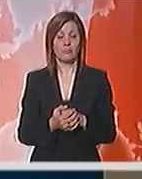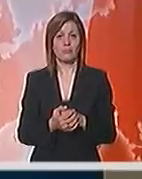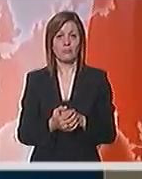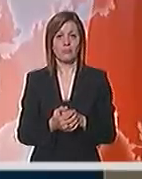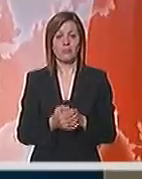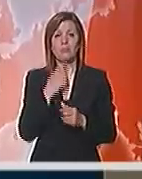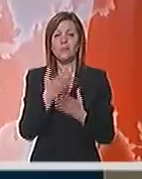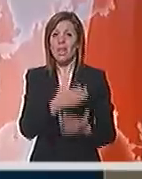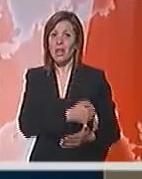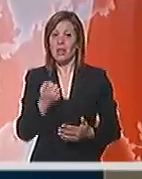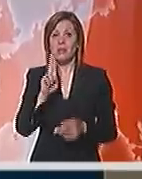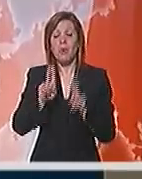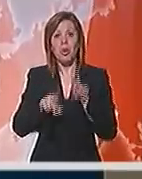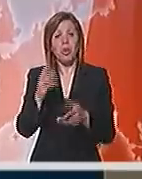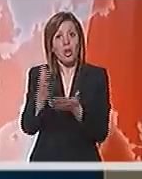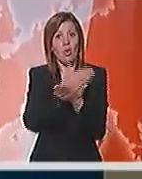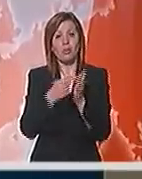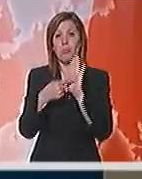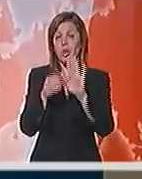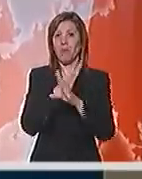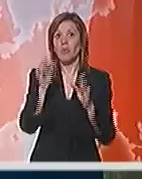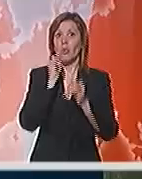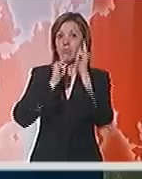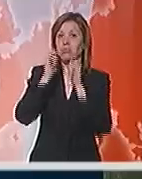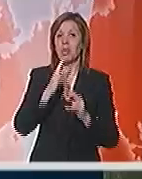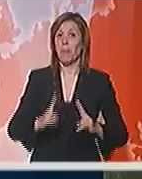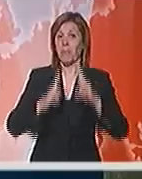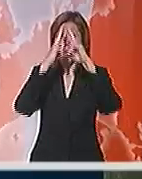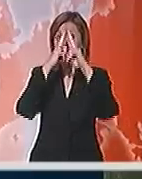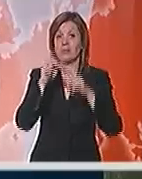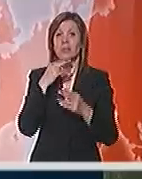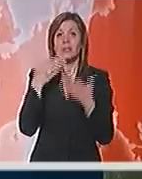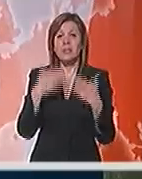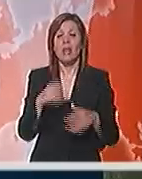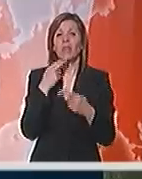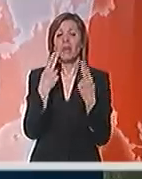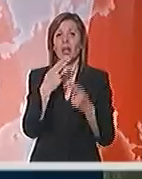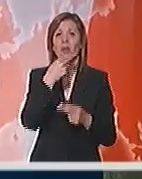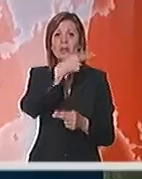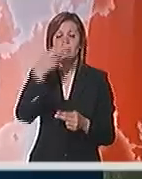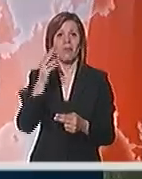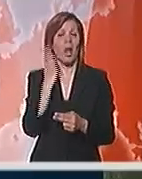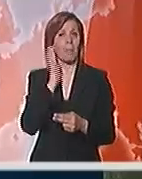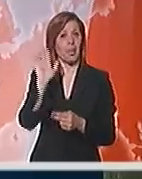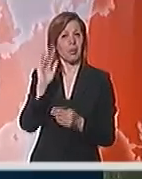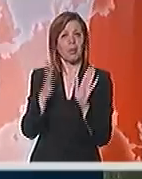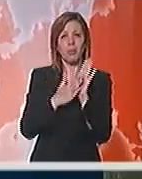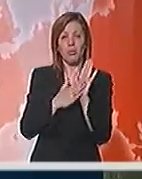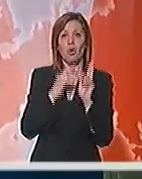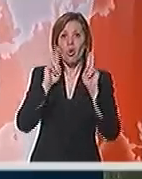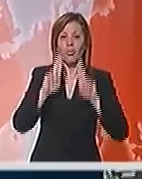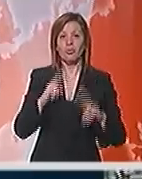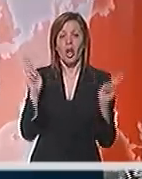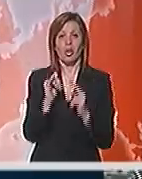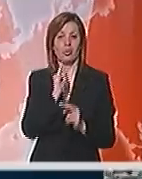Da od krize ima i neke koristi pokazuje veći broj turista u Parizu. Slabija vrednost evra je Amerikancima, na primer, omogućila da